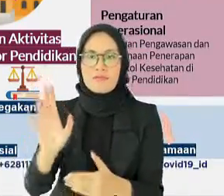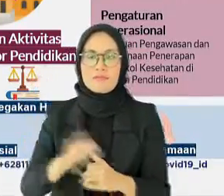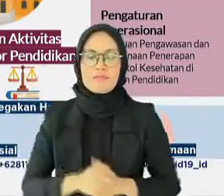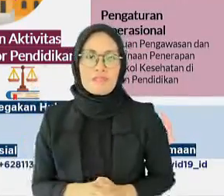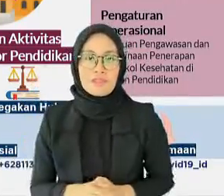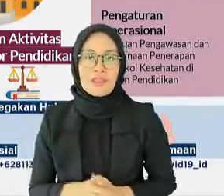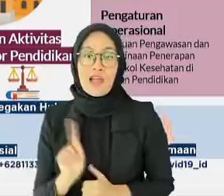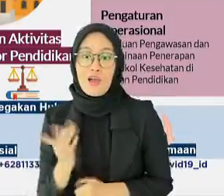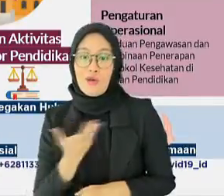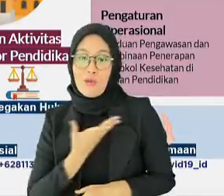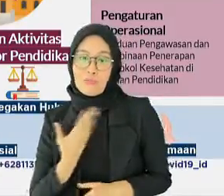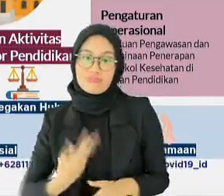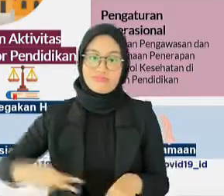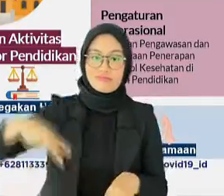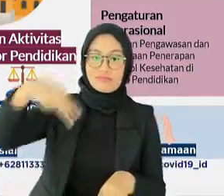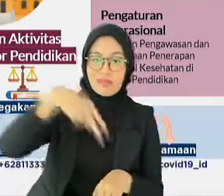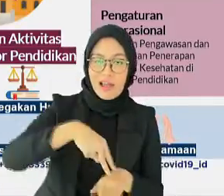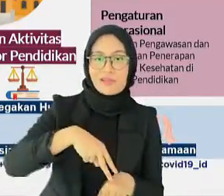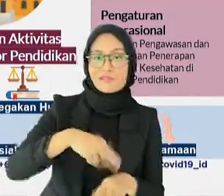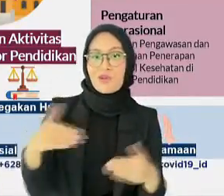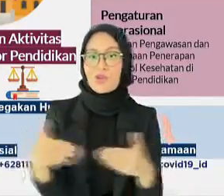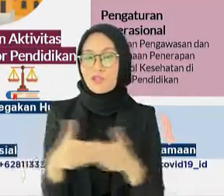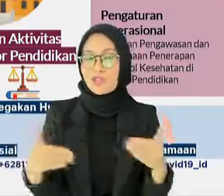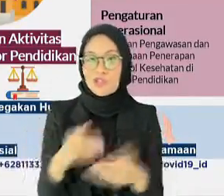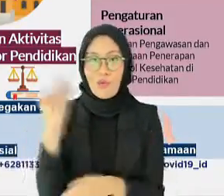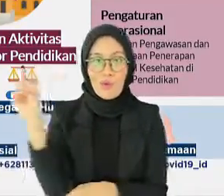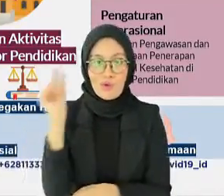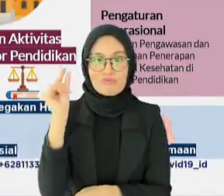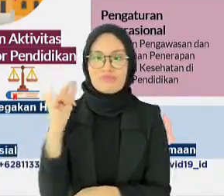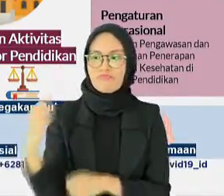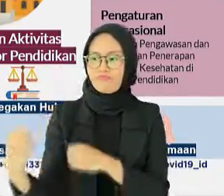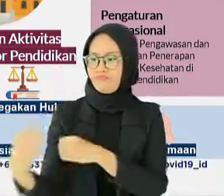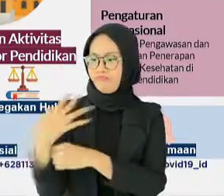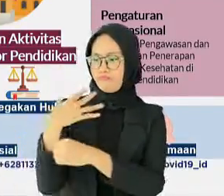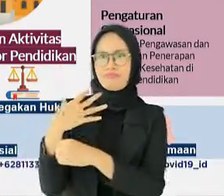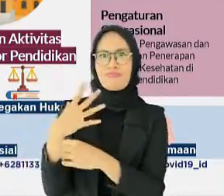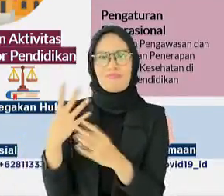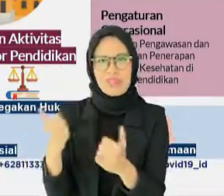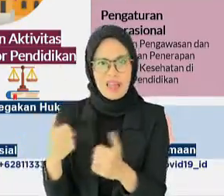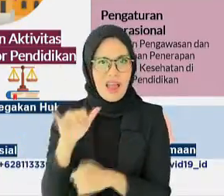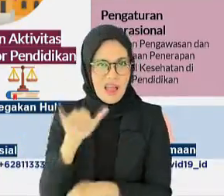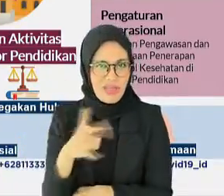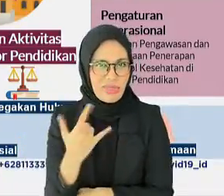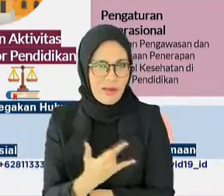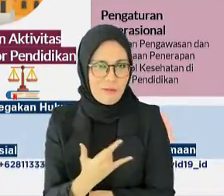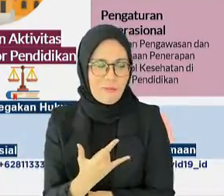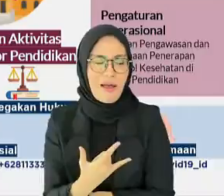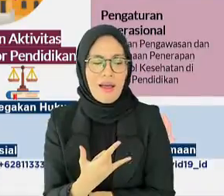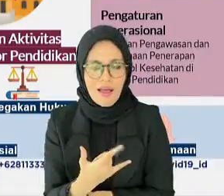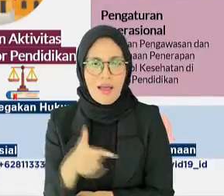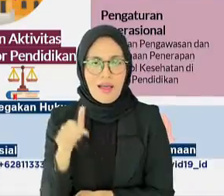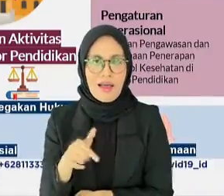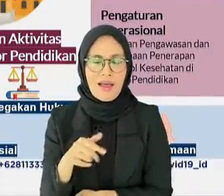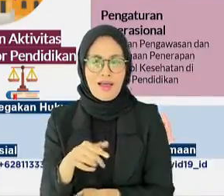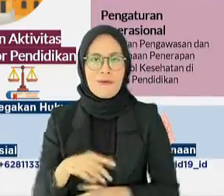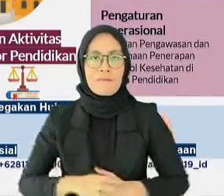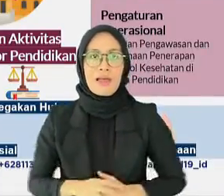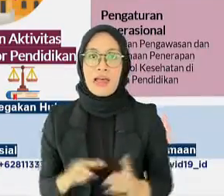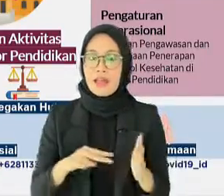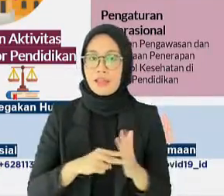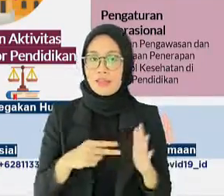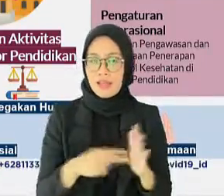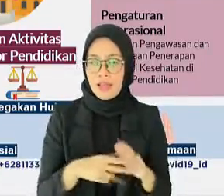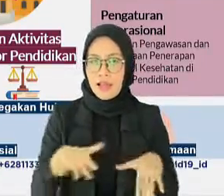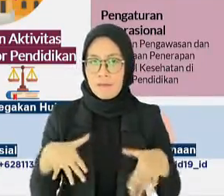pilihan moda transportasi, peluang penularan tetap ada. Sampai saat ini, persyaratan kepemilikan surat